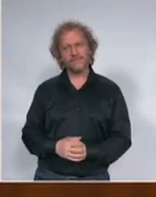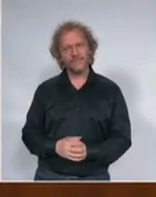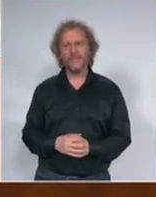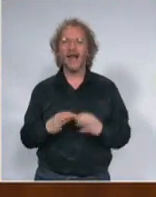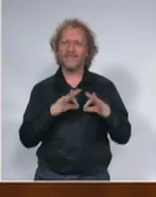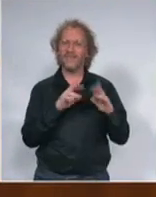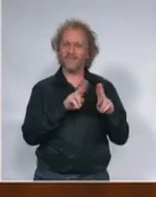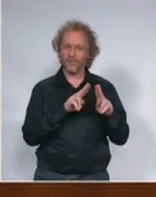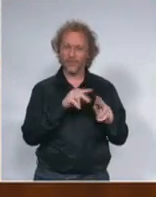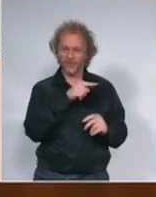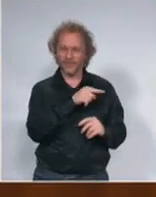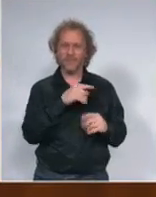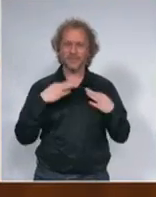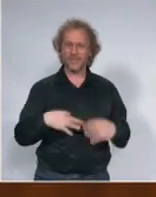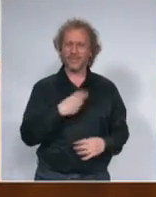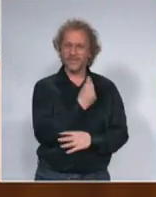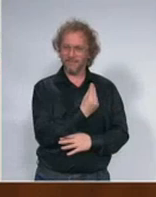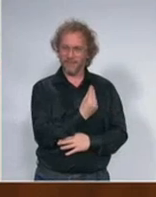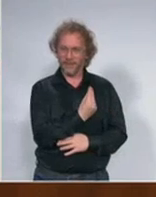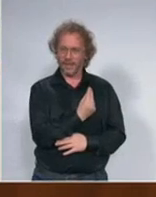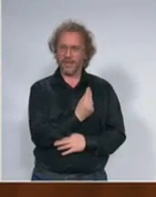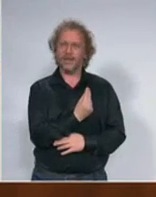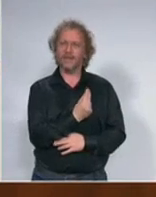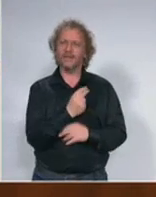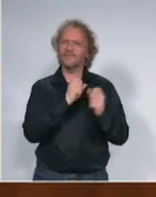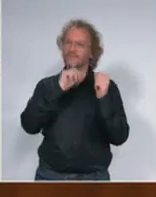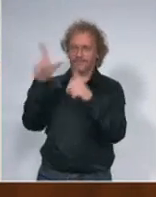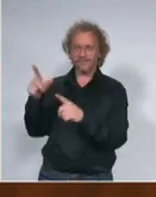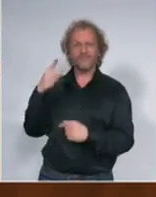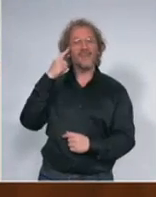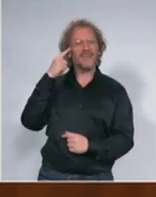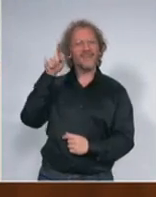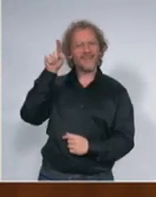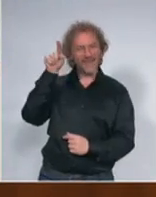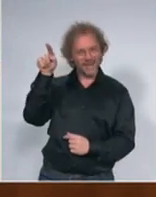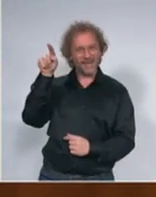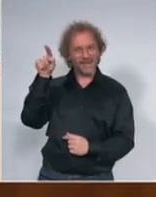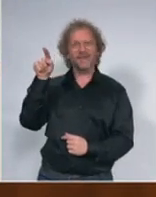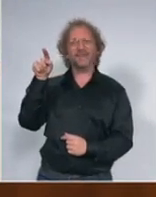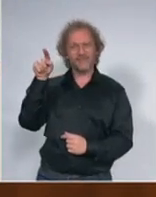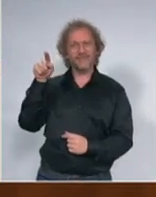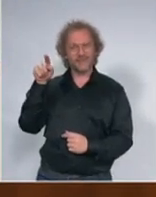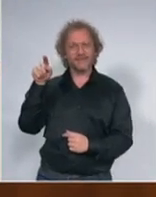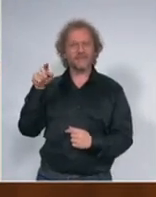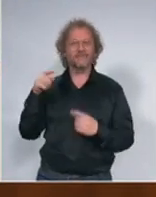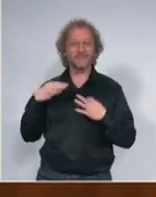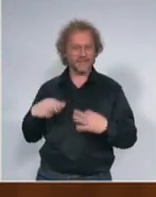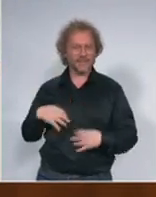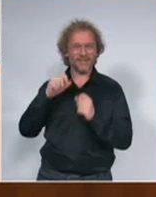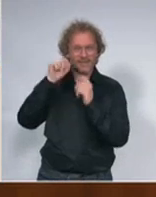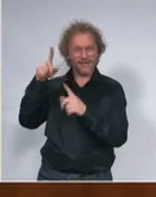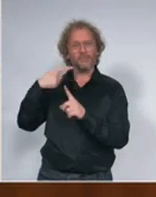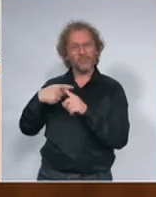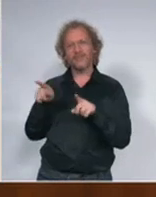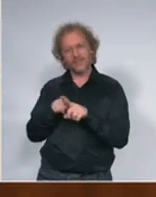Vučića pismom predsedniku Narodne Republike Kine, Xi Jinpingu, a i obraćanja direktno i